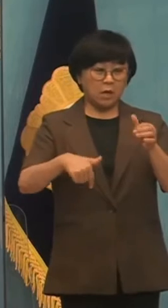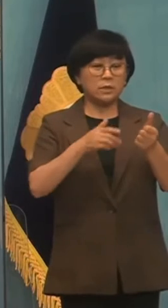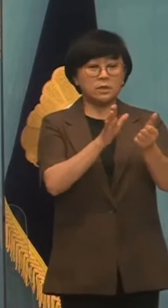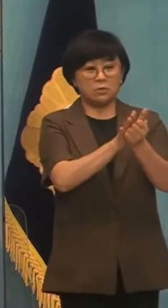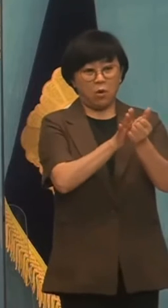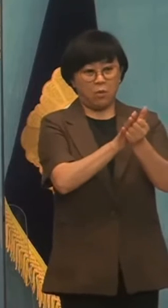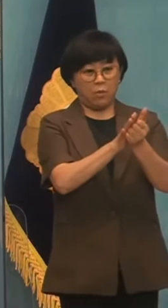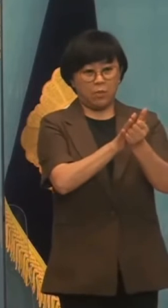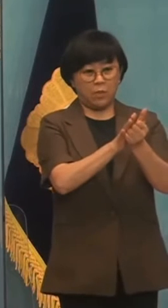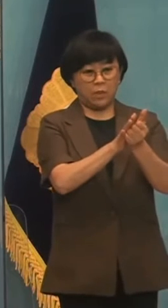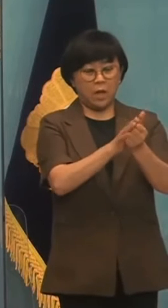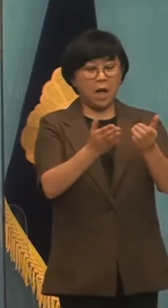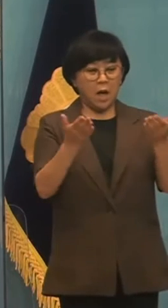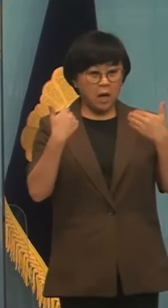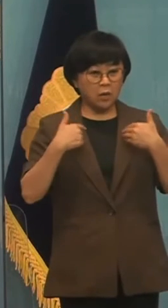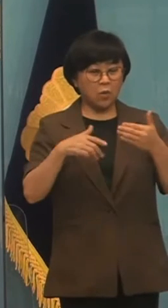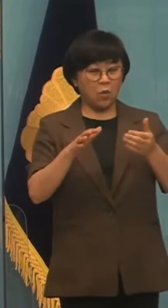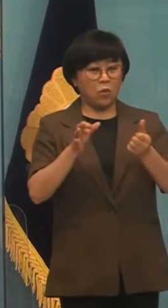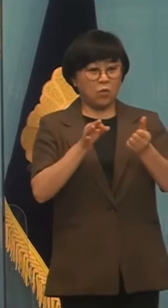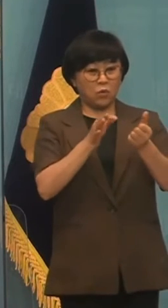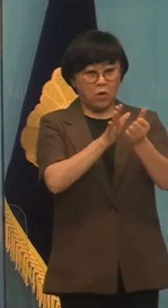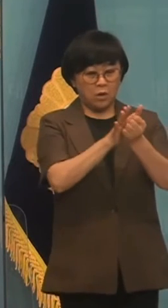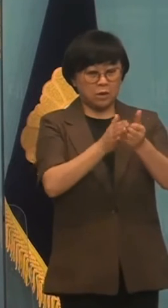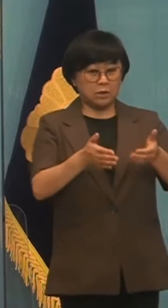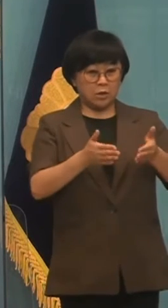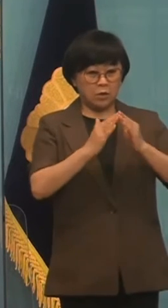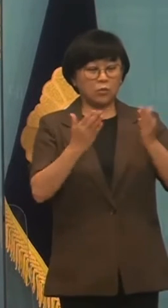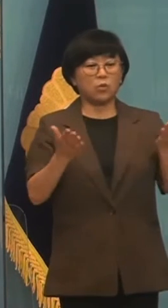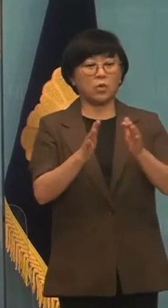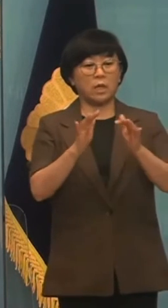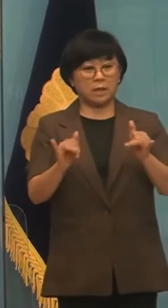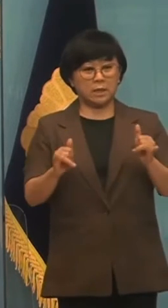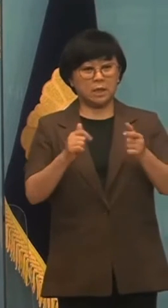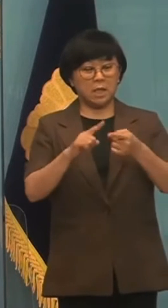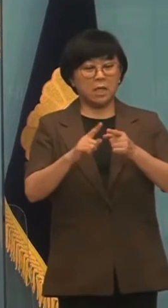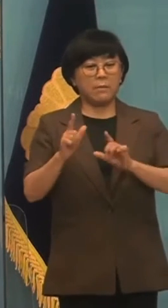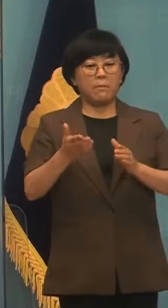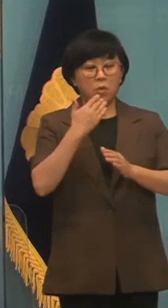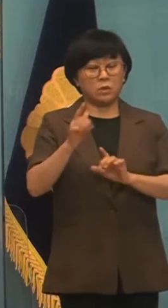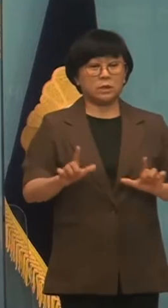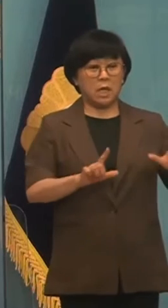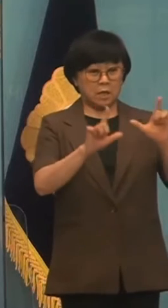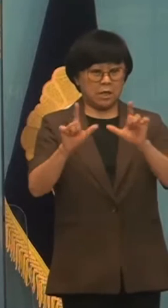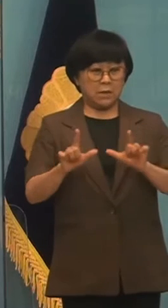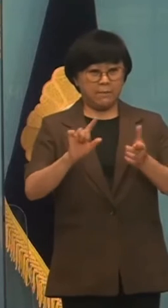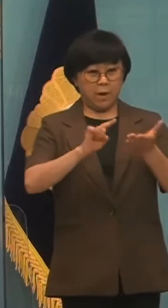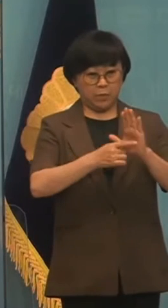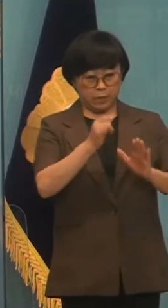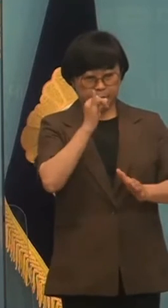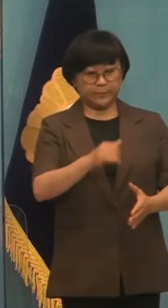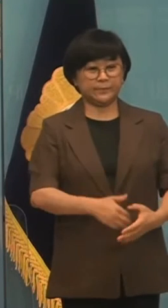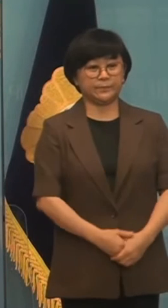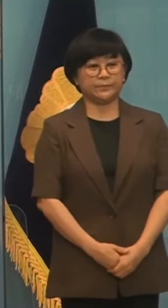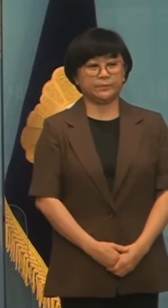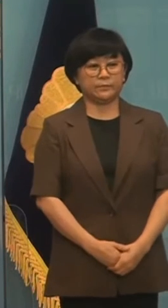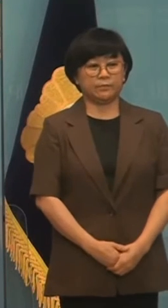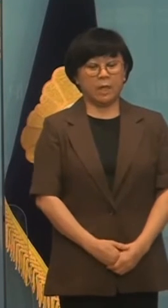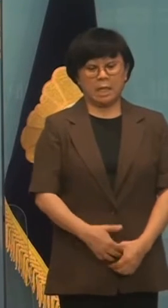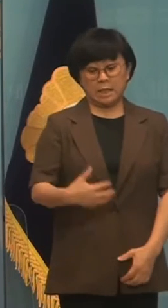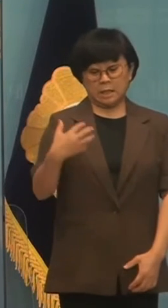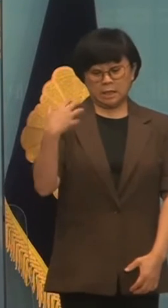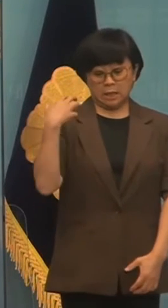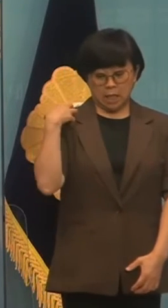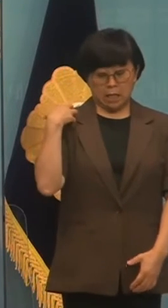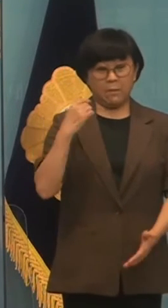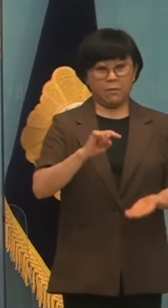지원, 장학기금 설립, 그리고 노동자들에 대한 생계대책을 발표했습니다. 최소한의 책임을